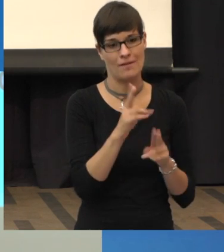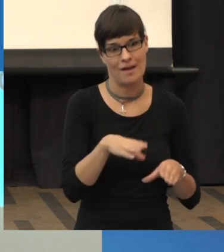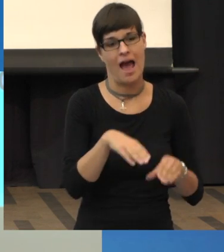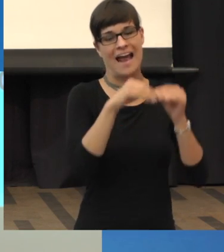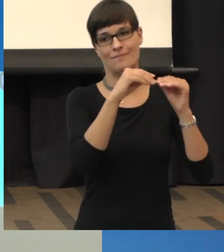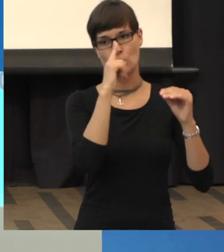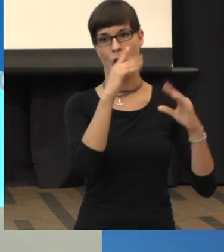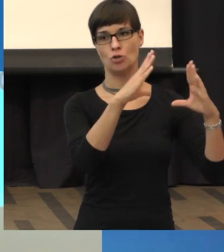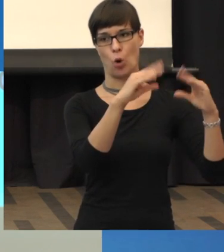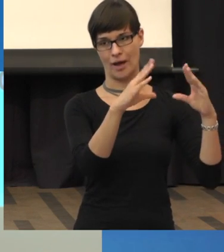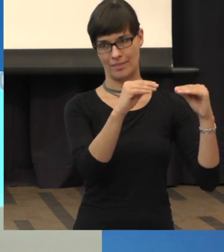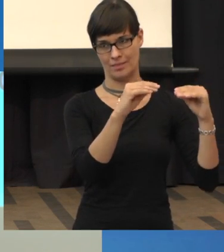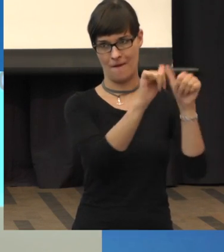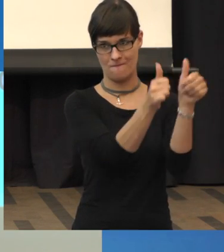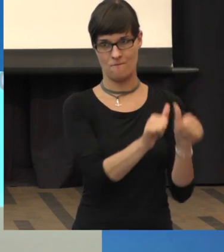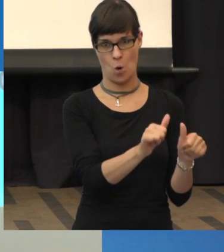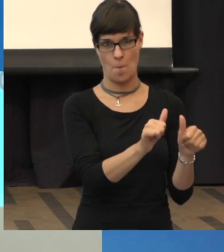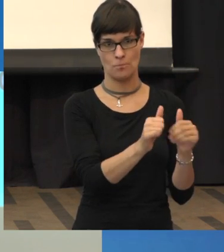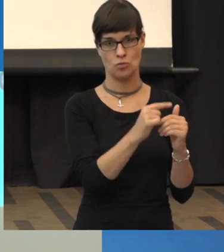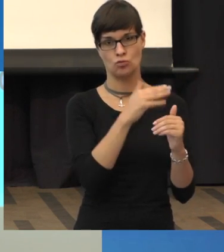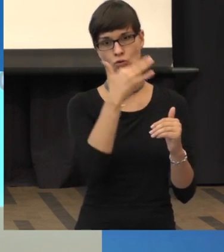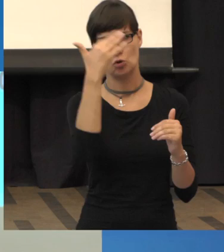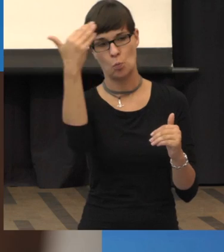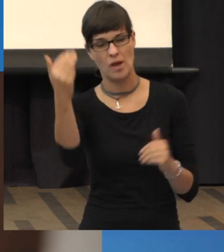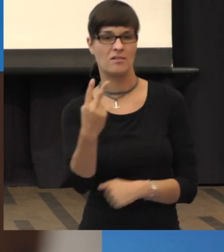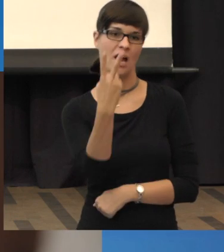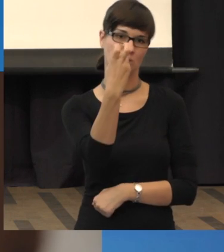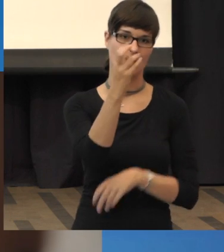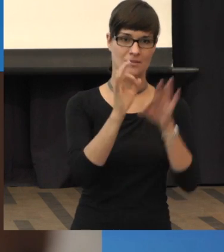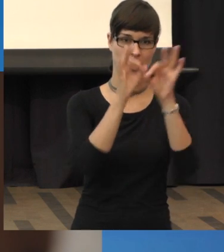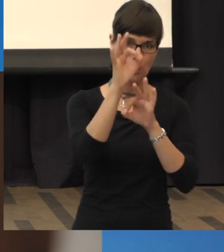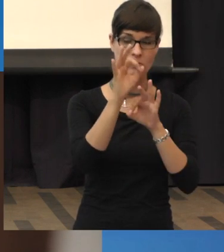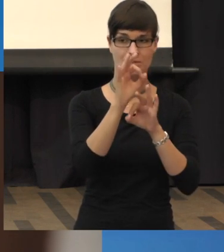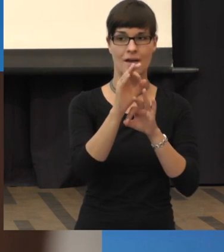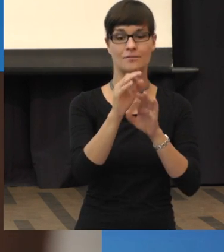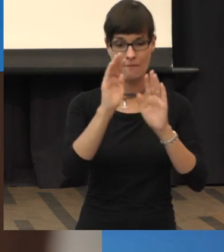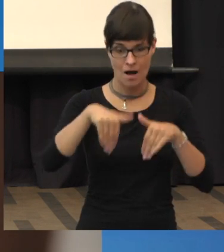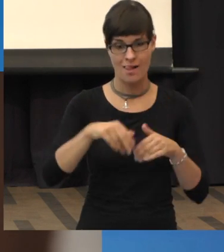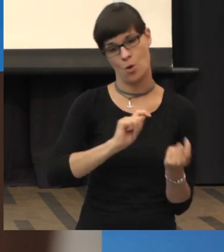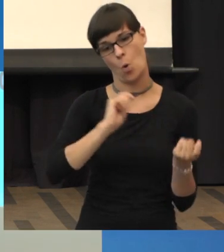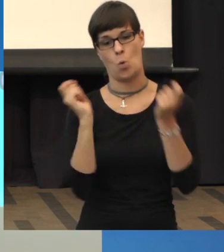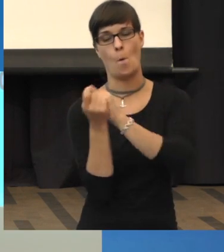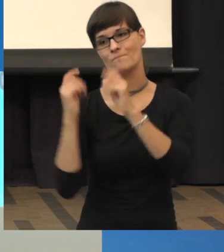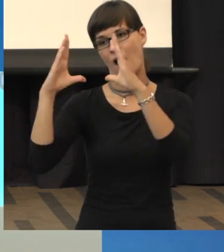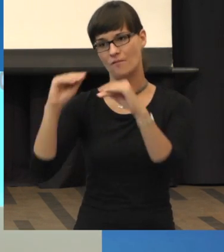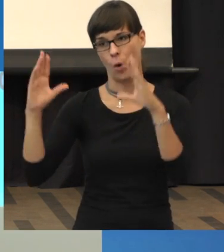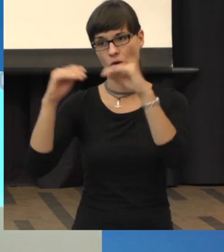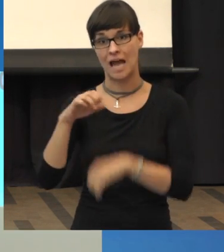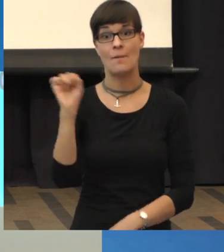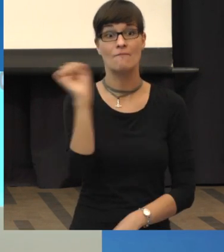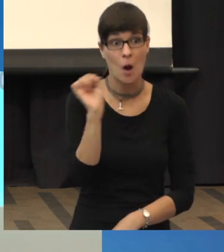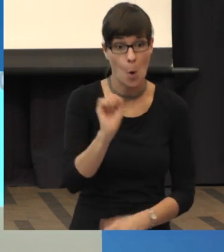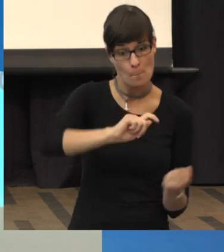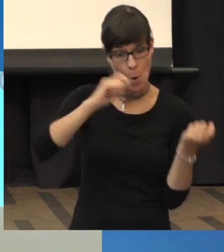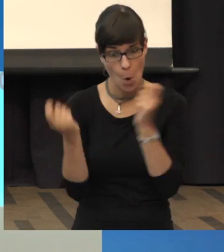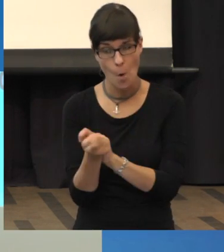Regel beginnt die Makuladegeneration trocken und wandelt sich dann in 20 Prozent um in das Feuchte. Warum der eine Ja, der andere Nein, wissen